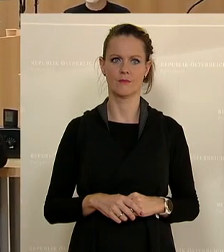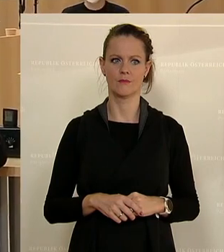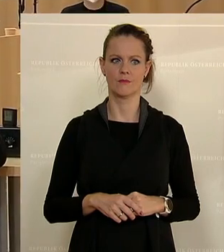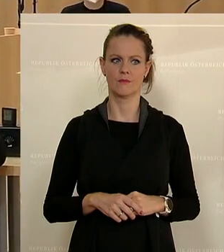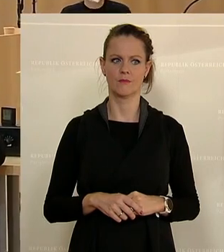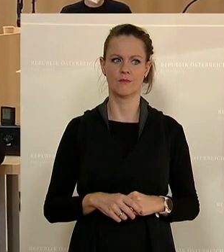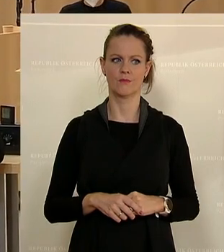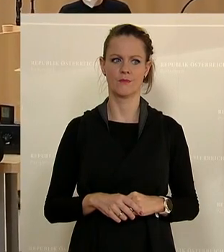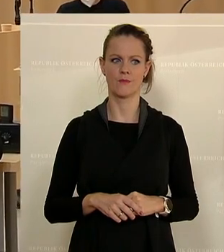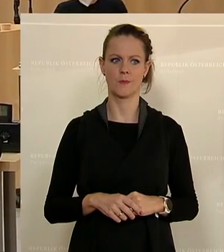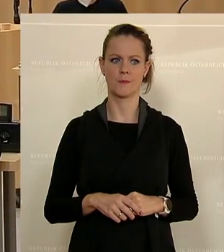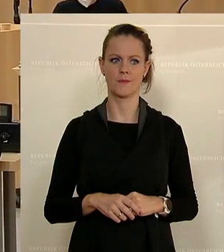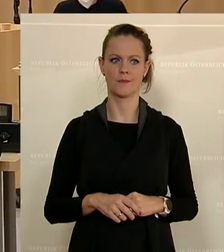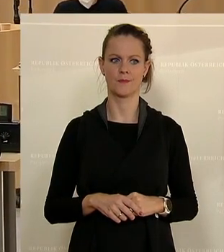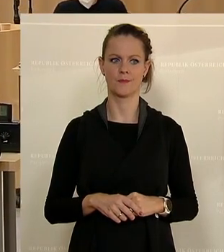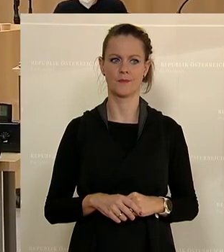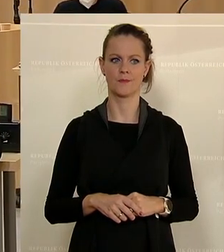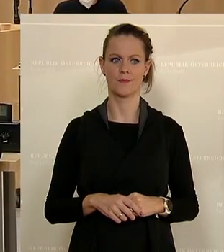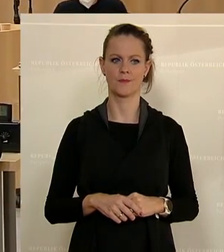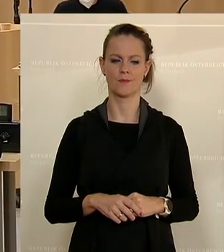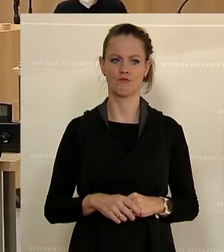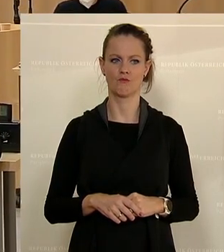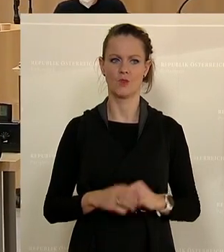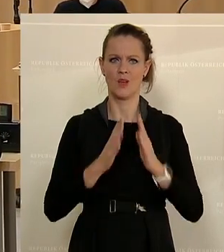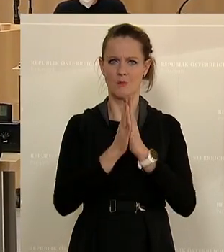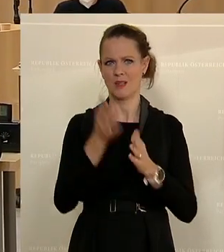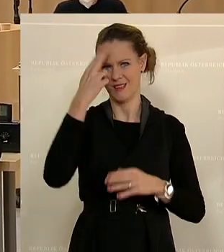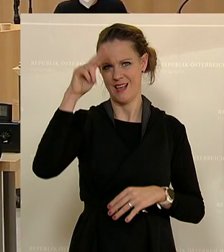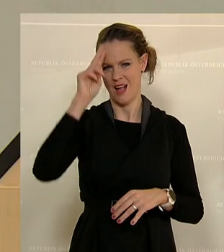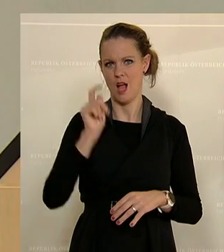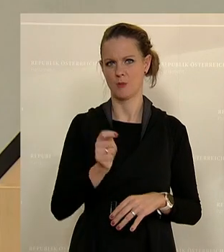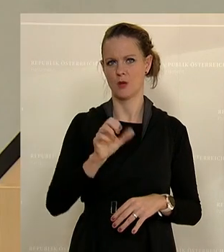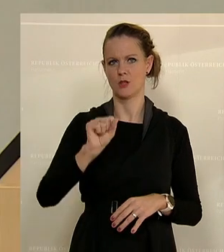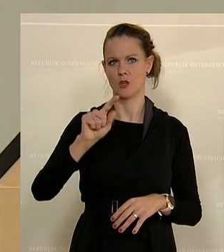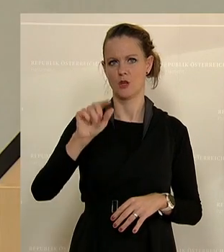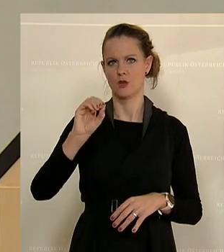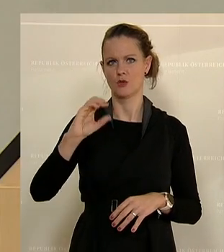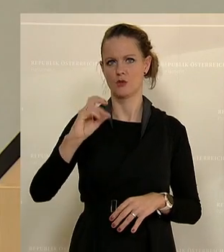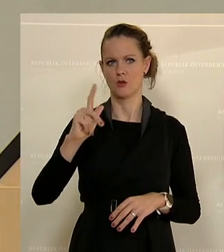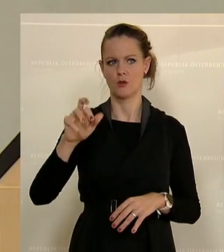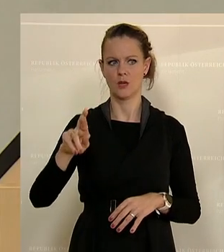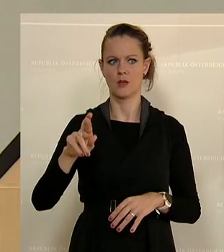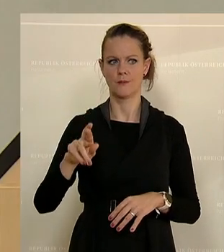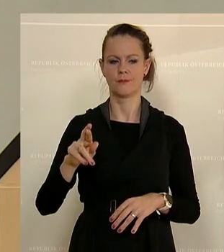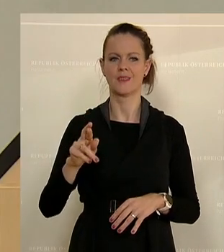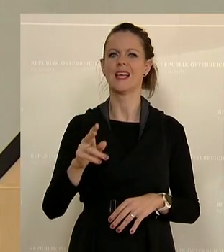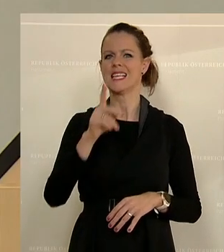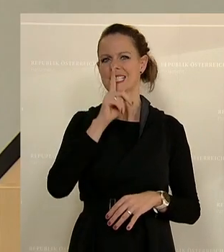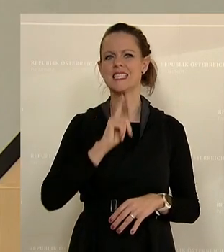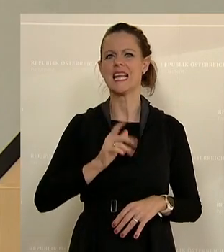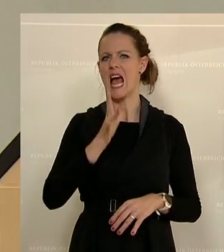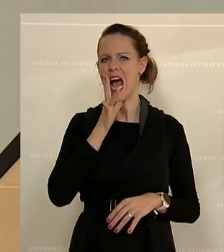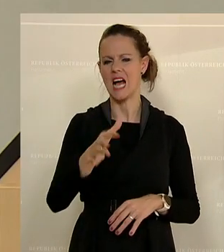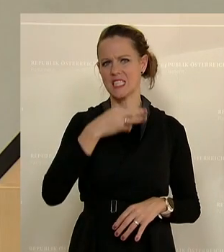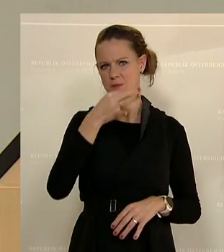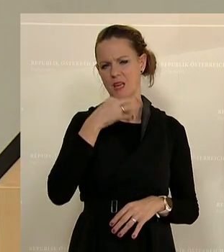Ich würde trotzdem bitten, den Herr Abgeordneten Stocker, das im Stil eines Hasspredigers zurückzunehmen. Es ist